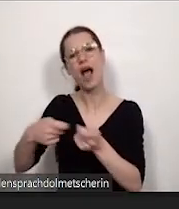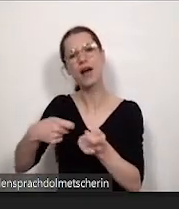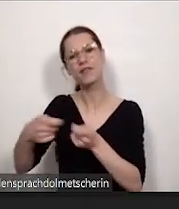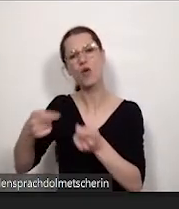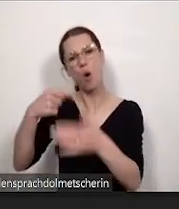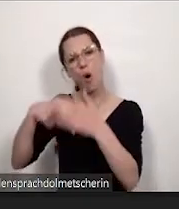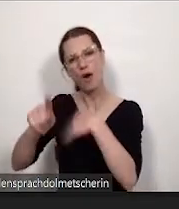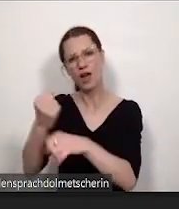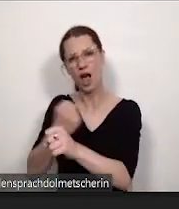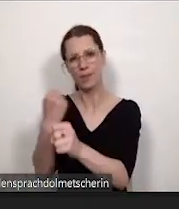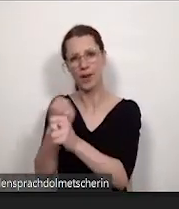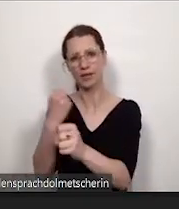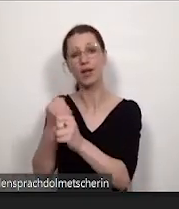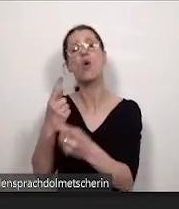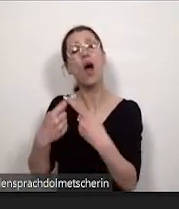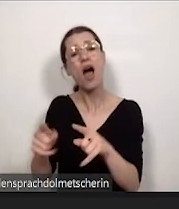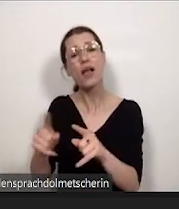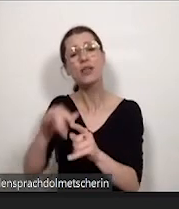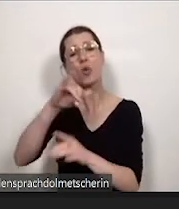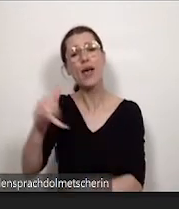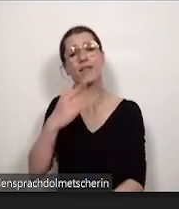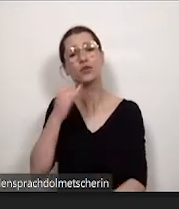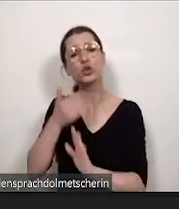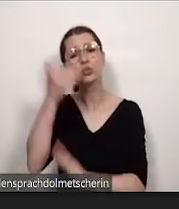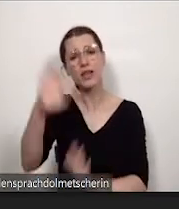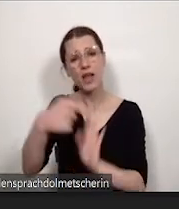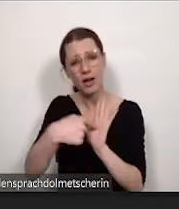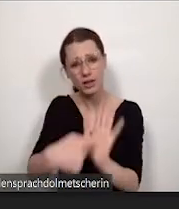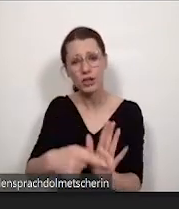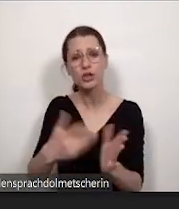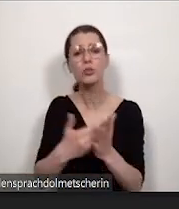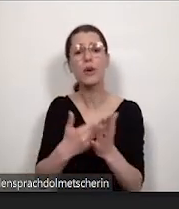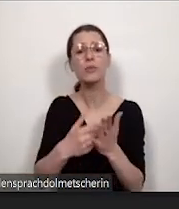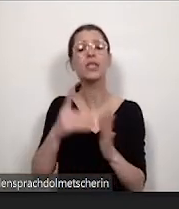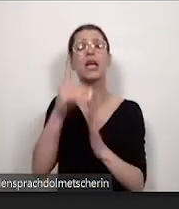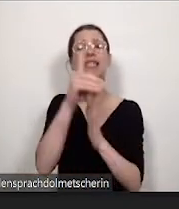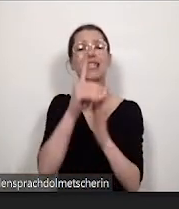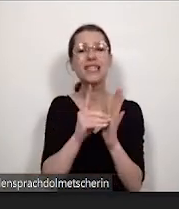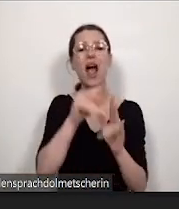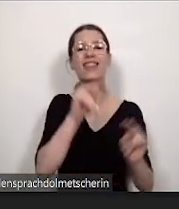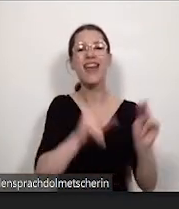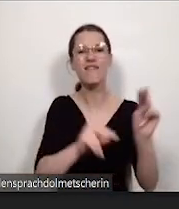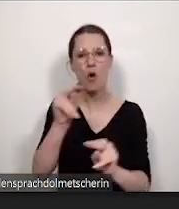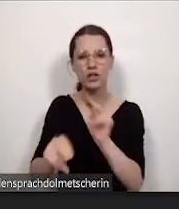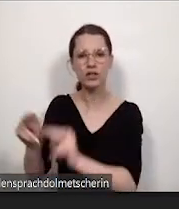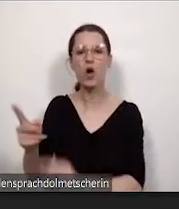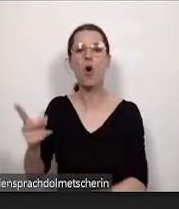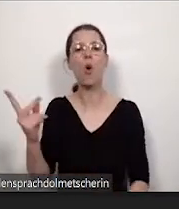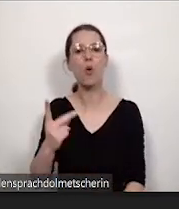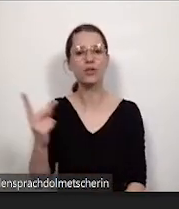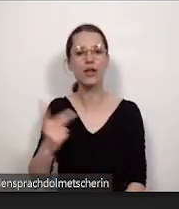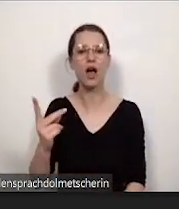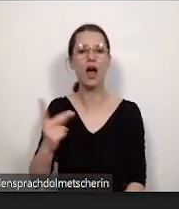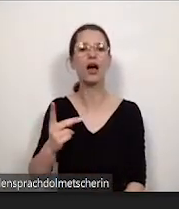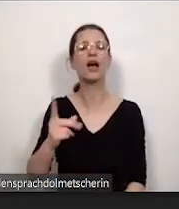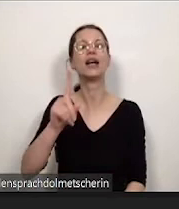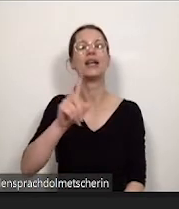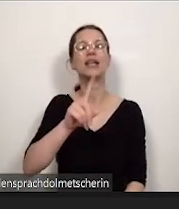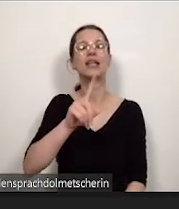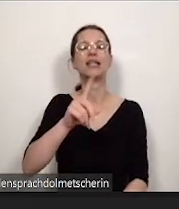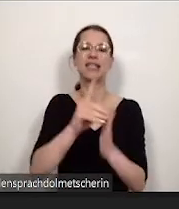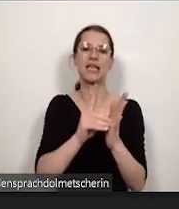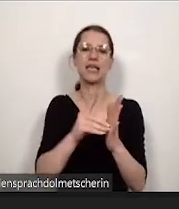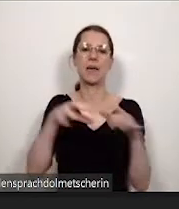es gibt auch noch weitere Projekte, auf die ich gleich zu sprechen komme, wie zum Beispiel Digital Diversity oder DigiBar aus dem Netzwerk Hessen Hub.